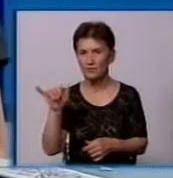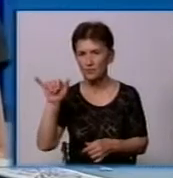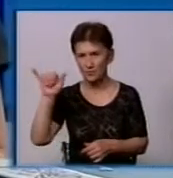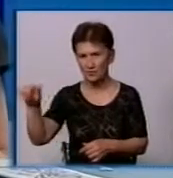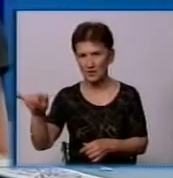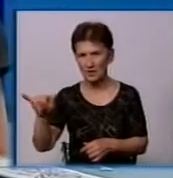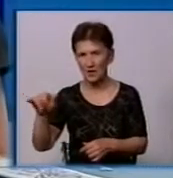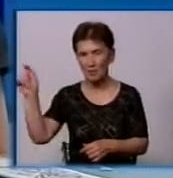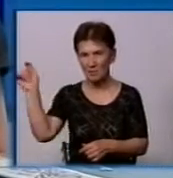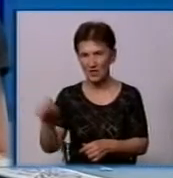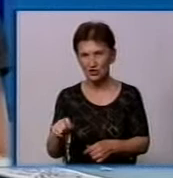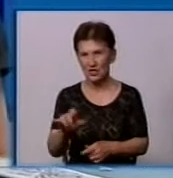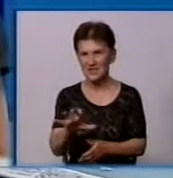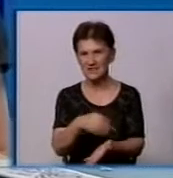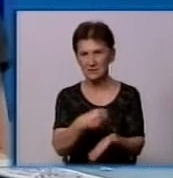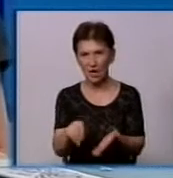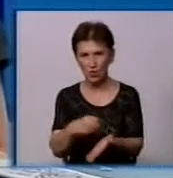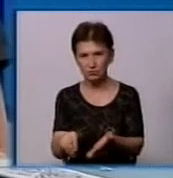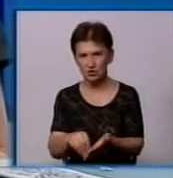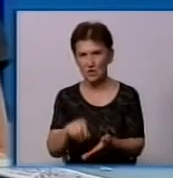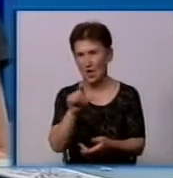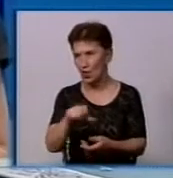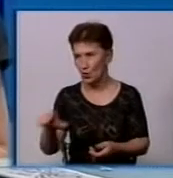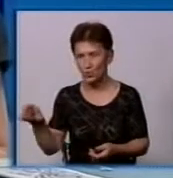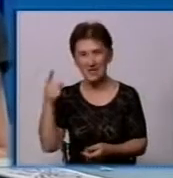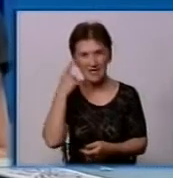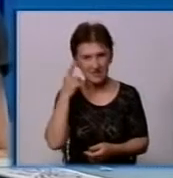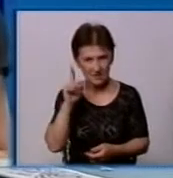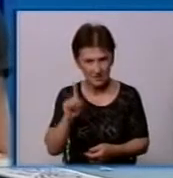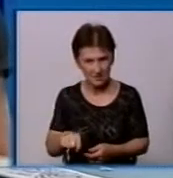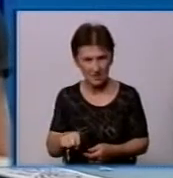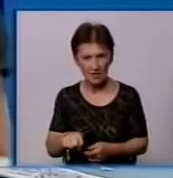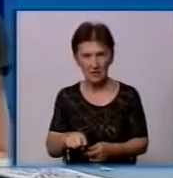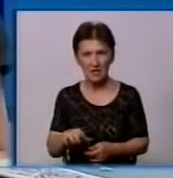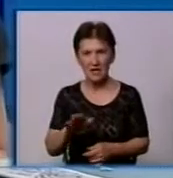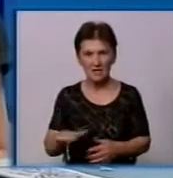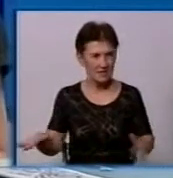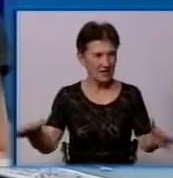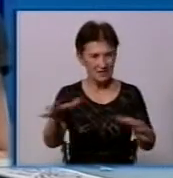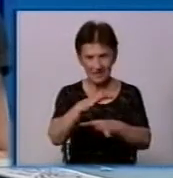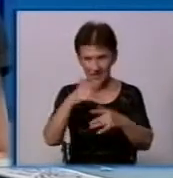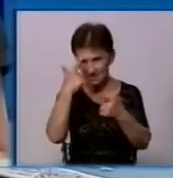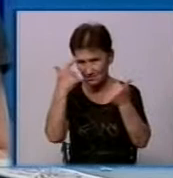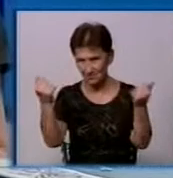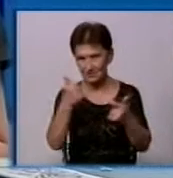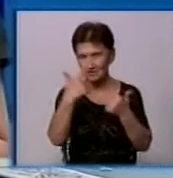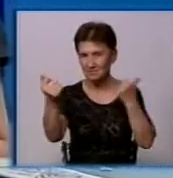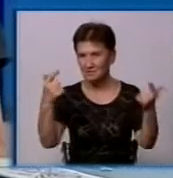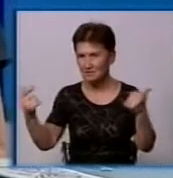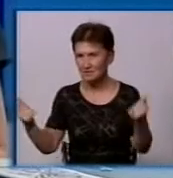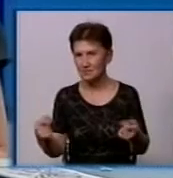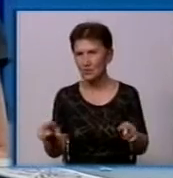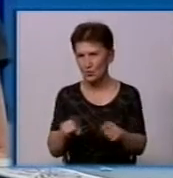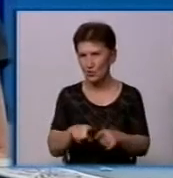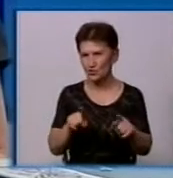закупщик вторсырья в какой-то день. Люди об этом знали. Ну, дети аккумулировали свои силы, ходили там по домам, оповещали и тоже